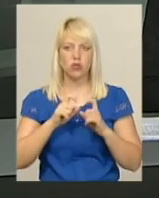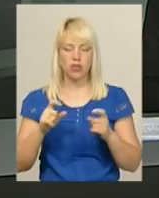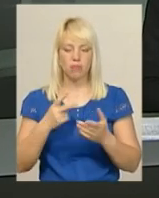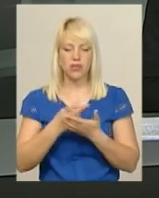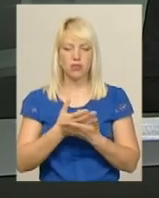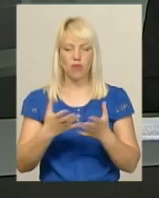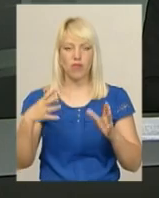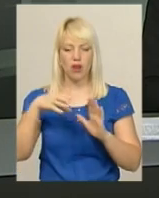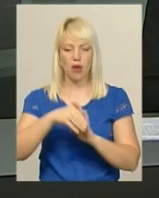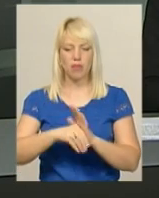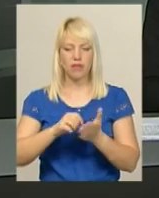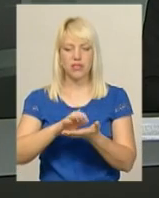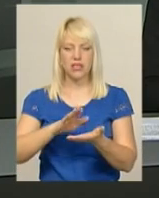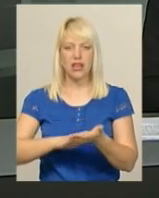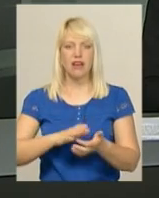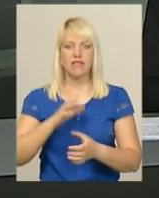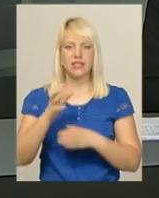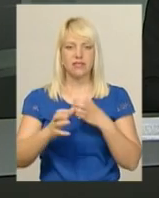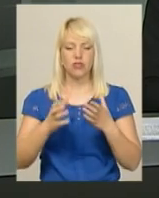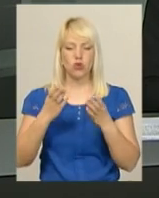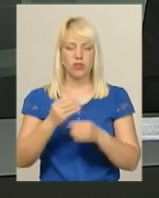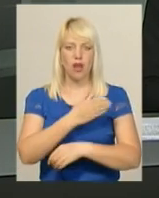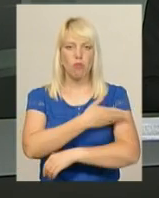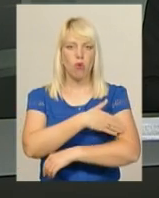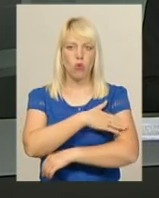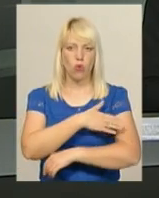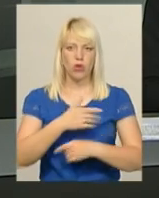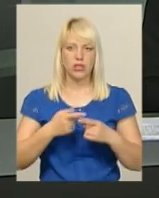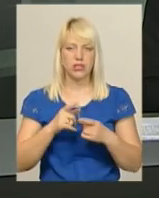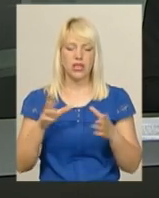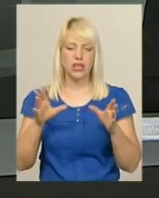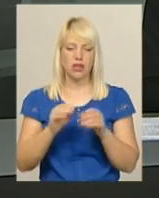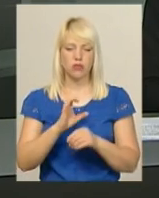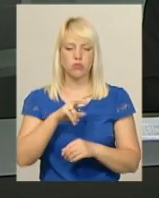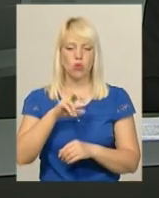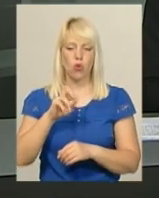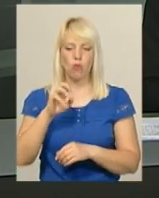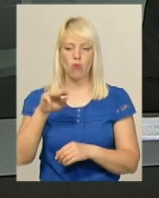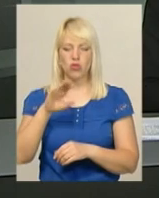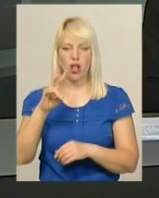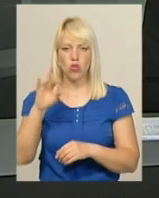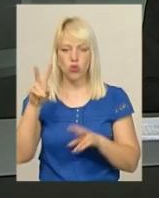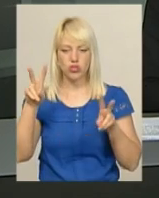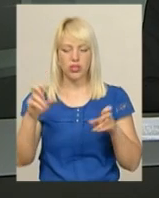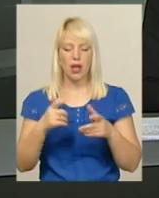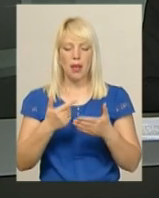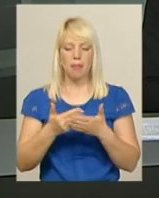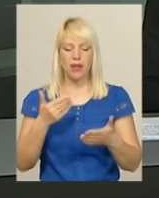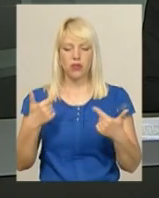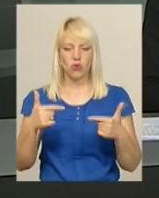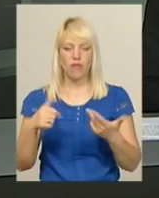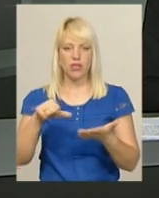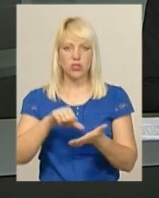відзначення Всесвітнього дня полонії у Хмельницькому. Разом зі Слобожаночкою перед гостями свята виступили учасники ансамблю